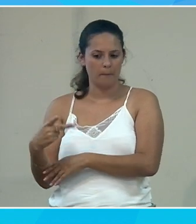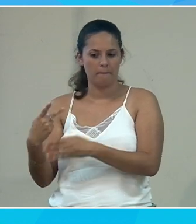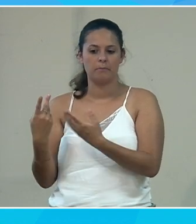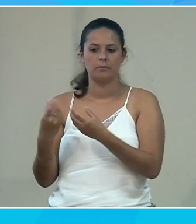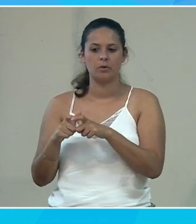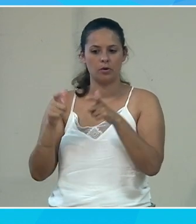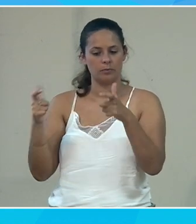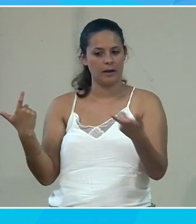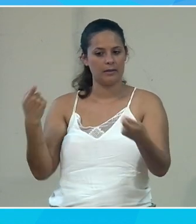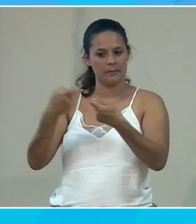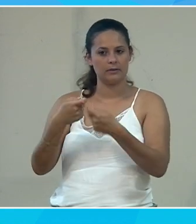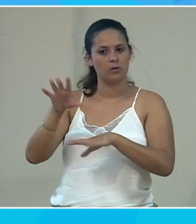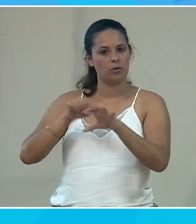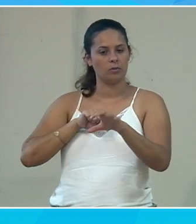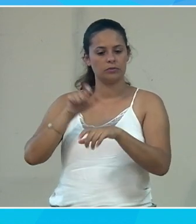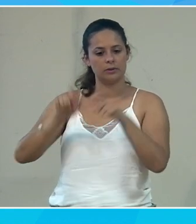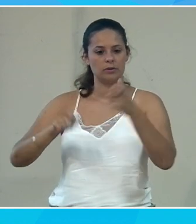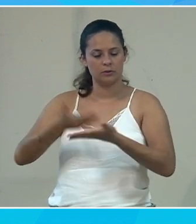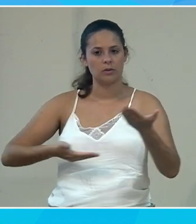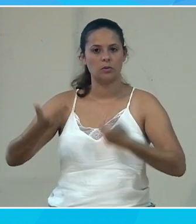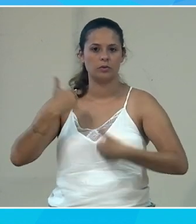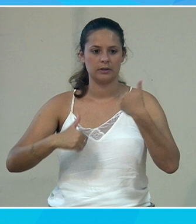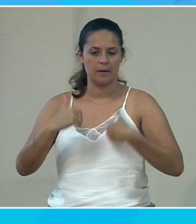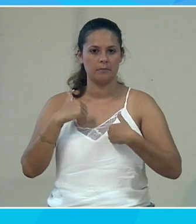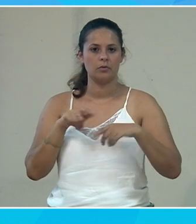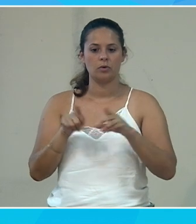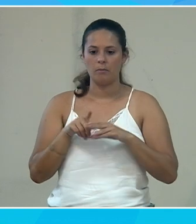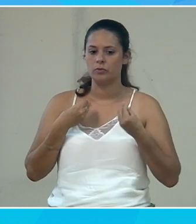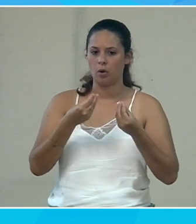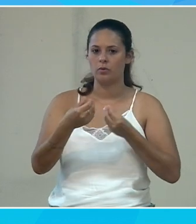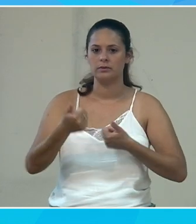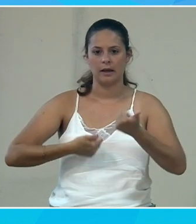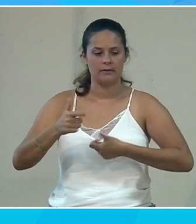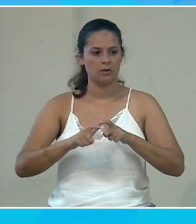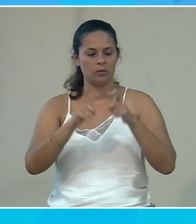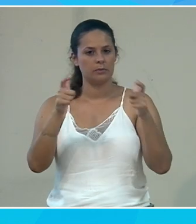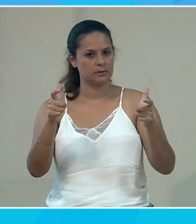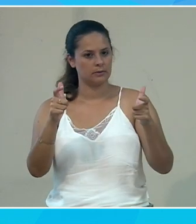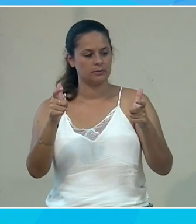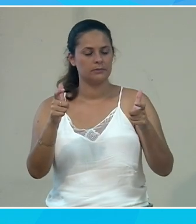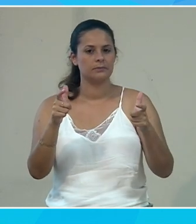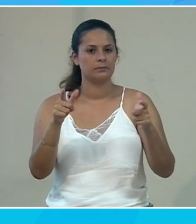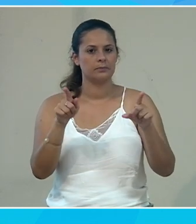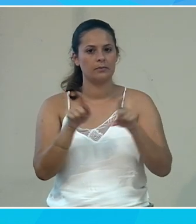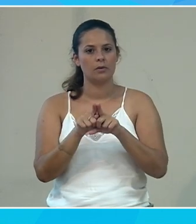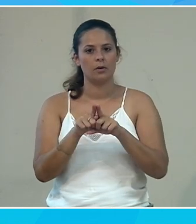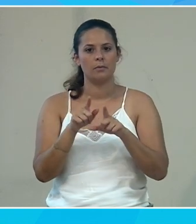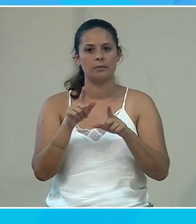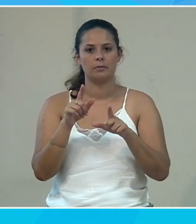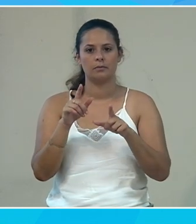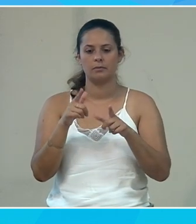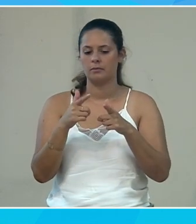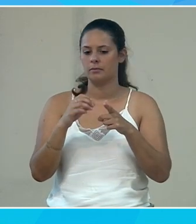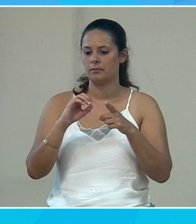les entreprises adaptées qui embauchent des personnes en situation de handicap et donc qui fournissent des services aux entreprises. Et puis, le monde digital,